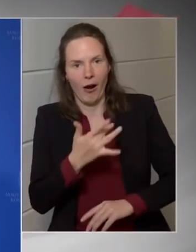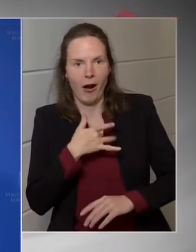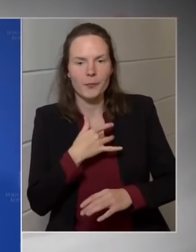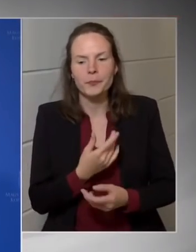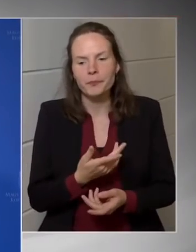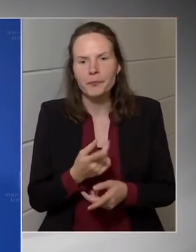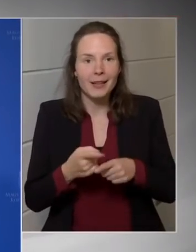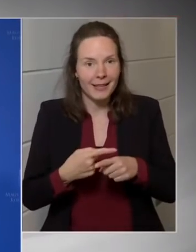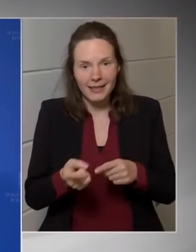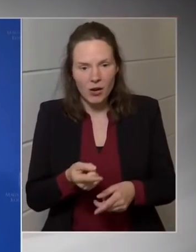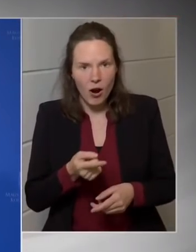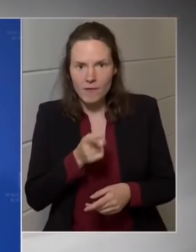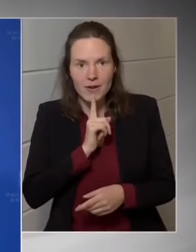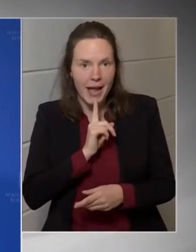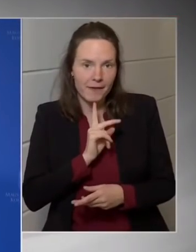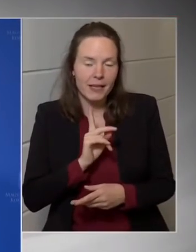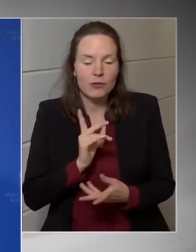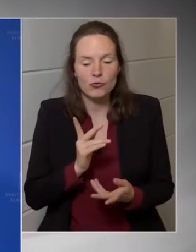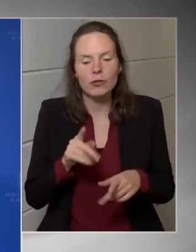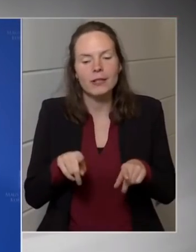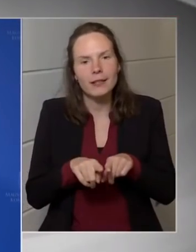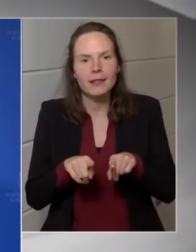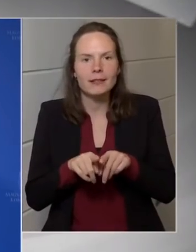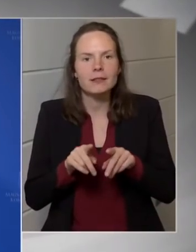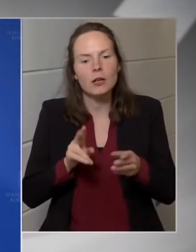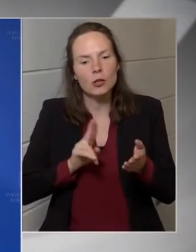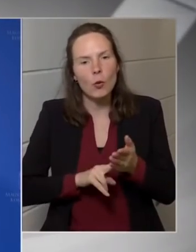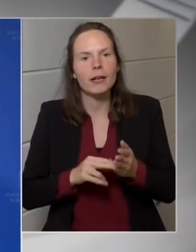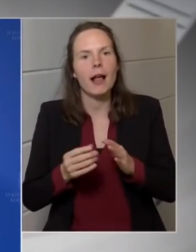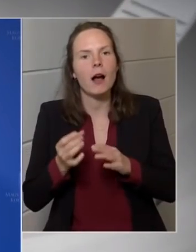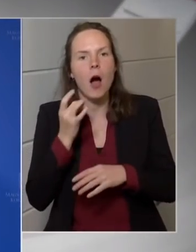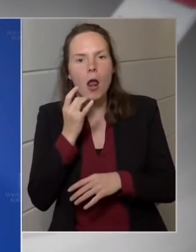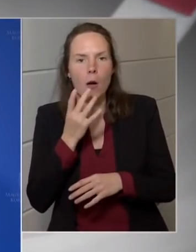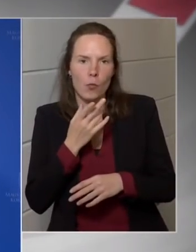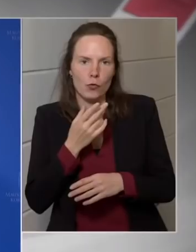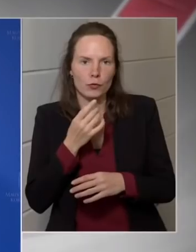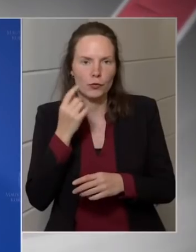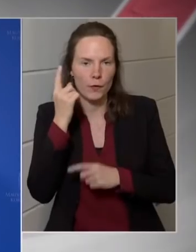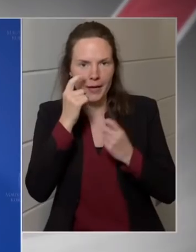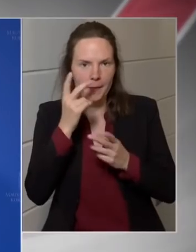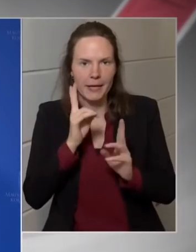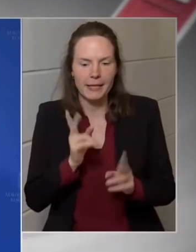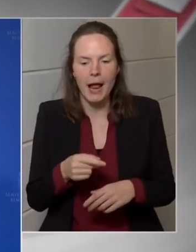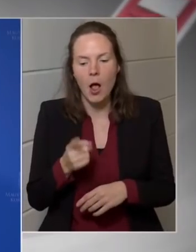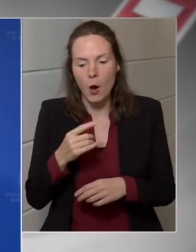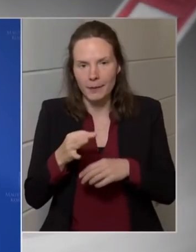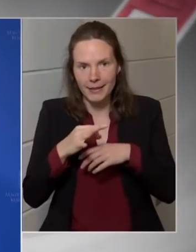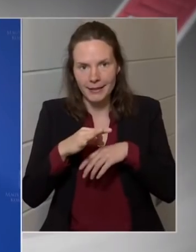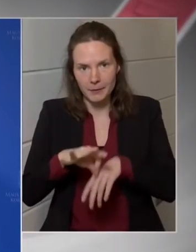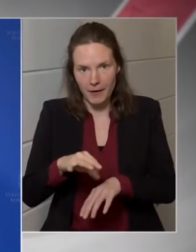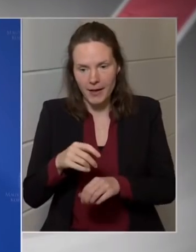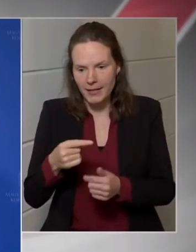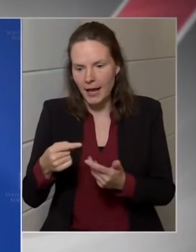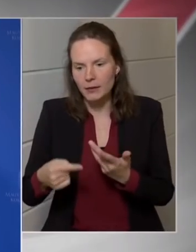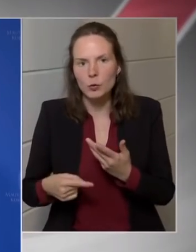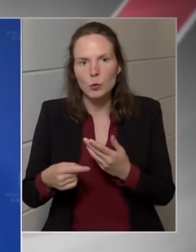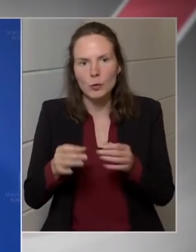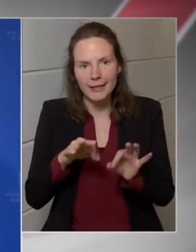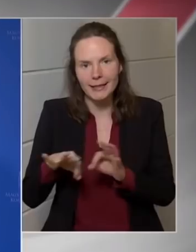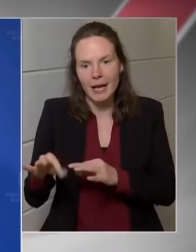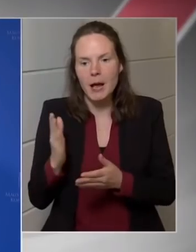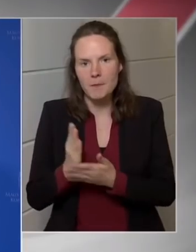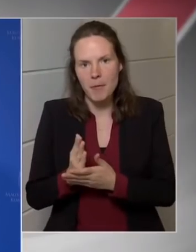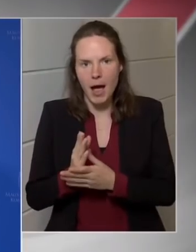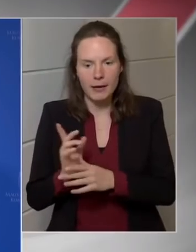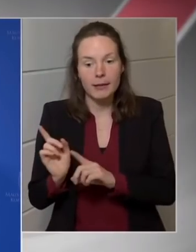kritikák? Hát természetesen az Európai Unióból mi megszoktunk, hogy kapunk kritikákat. Itt a kritika